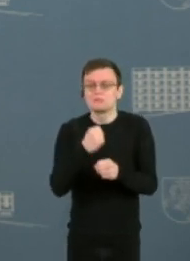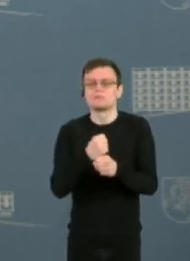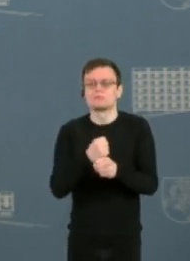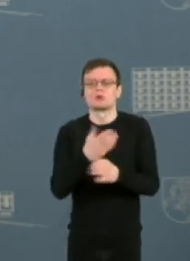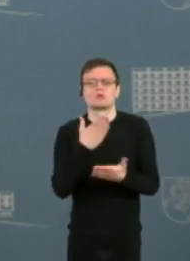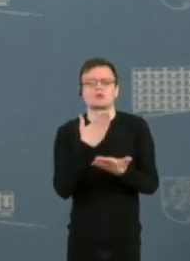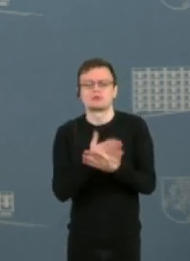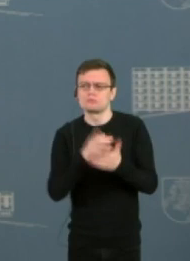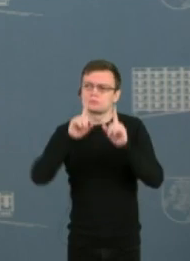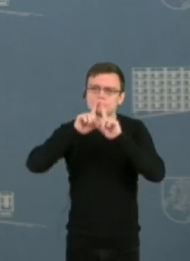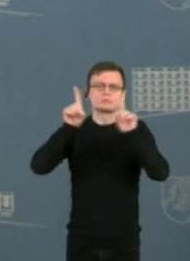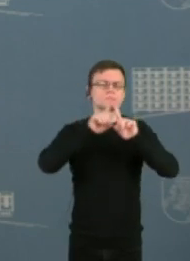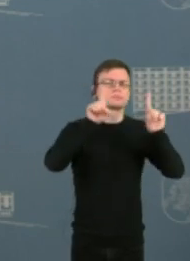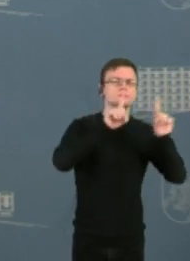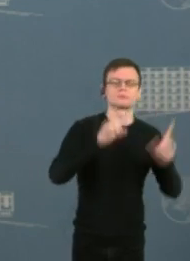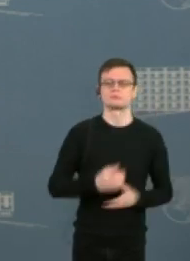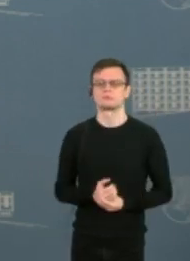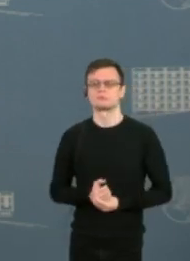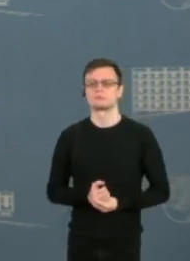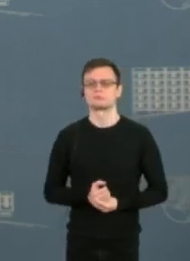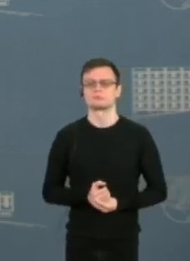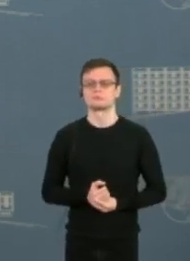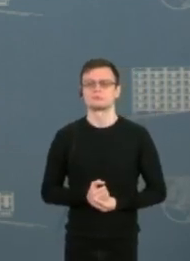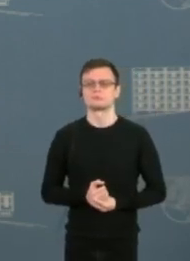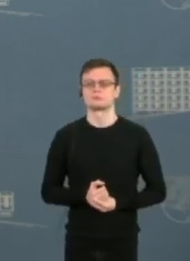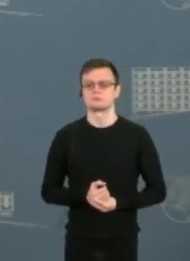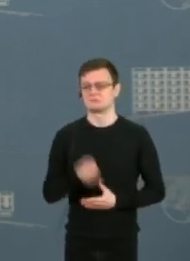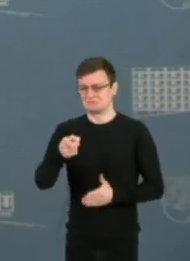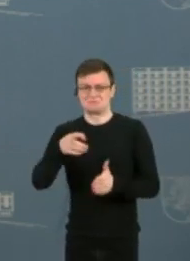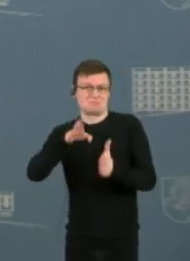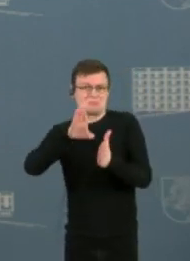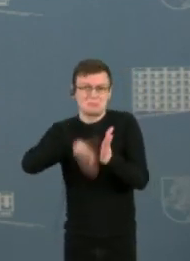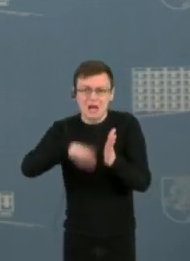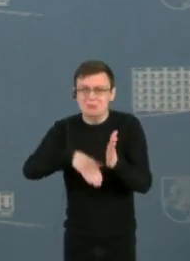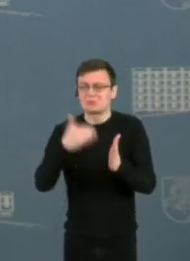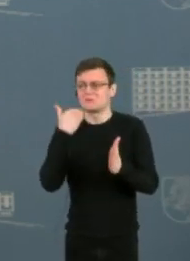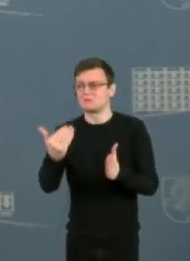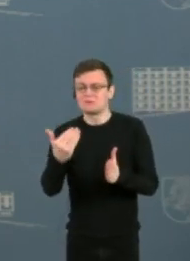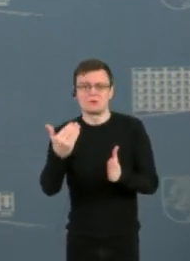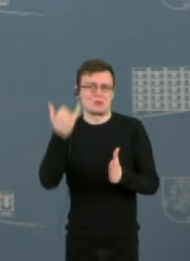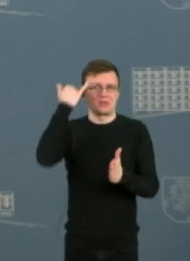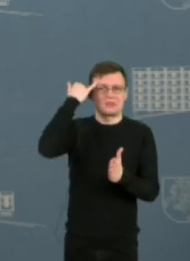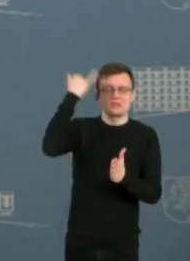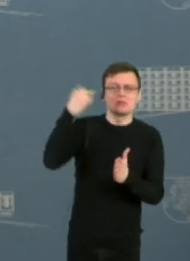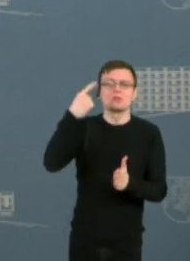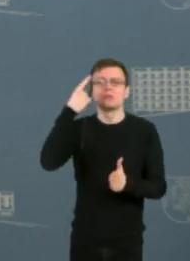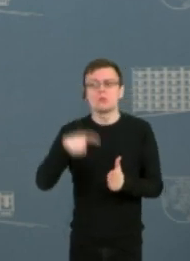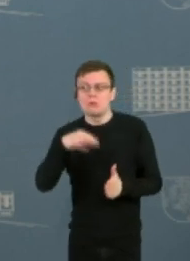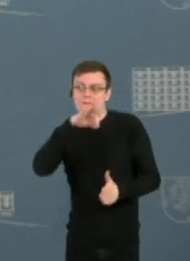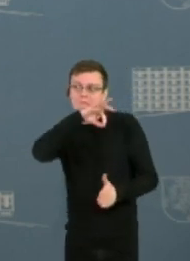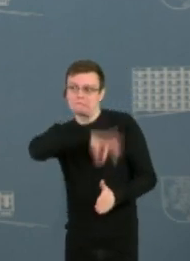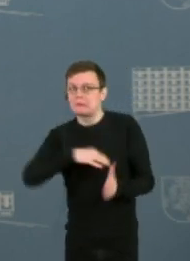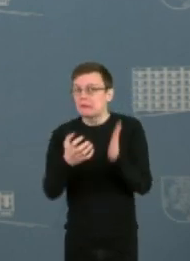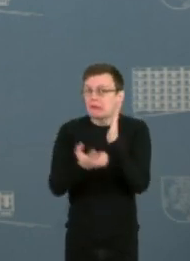ypatingų aspektų. Tai ne tik paprastas interesas turėti naudos